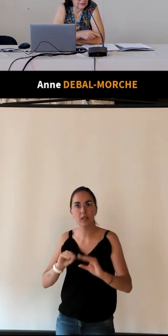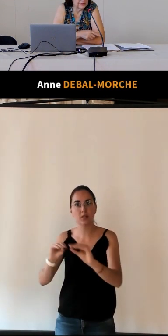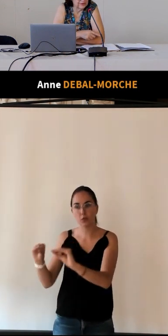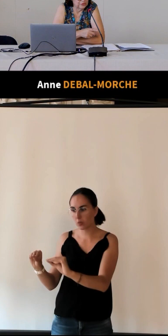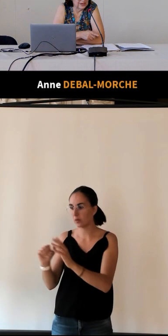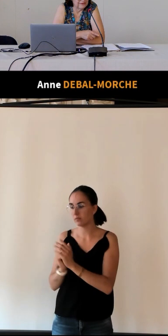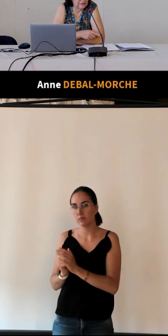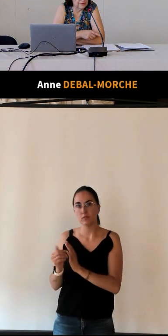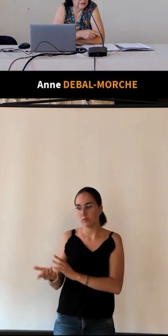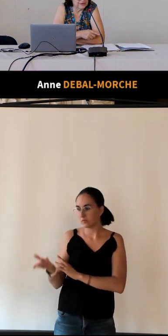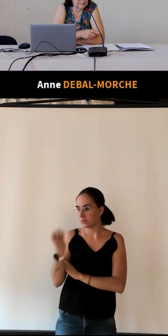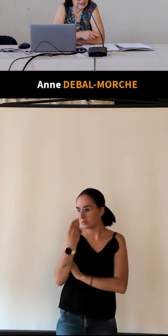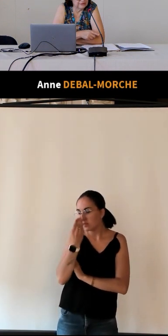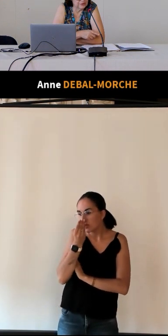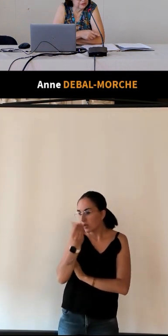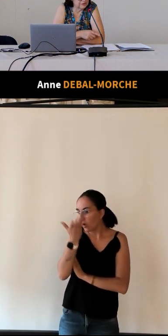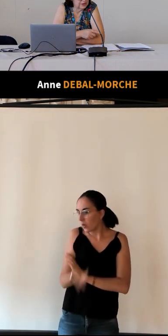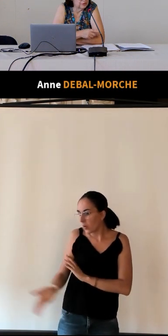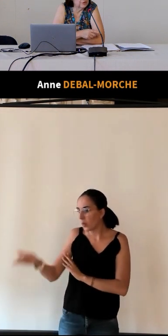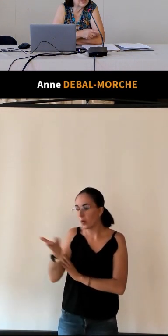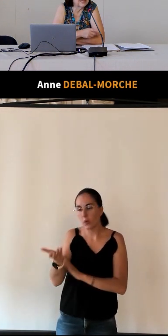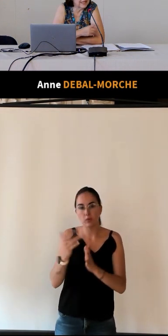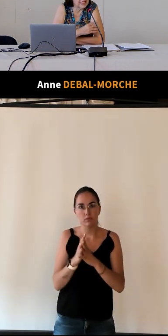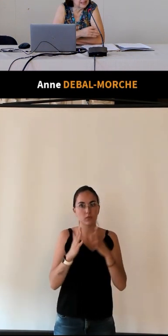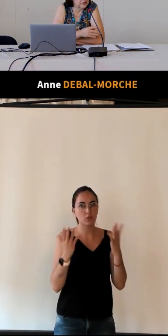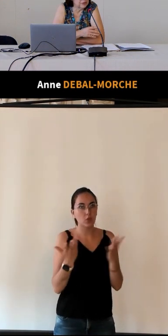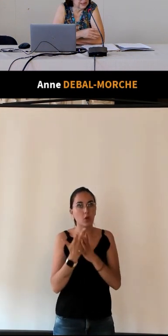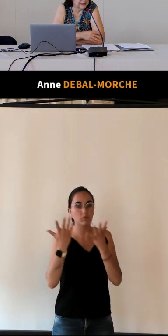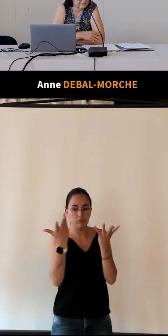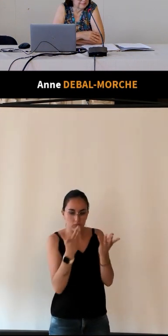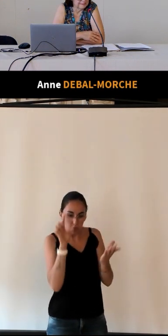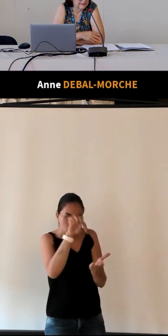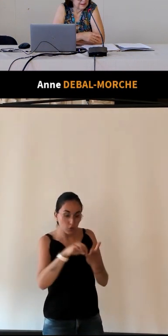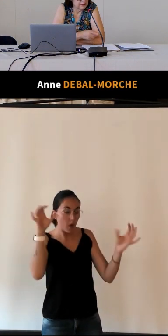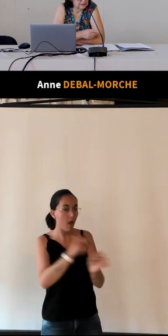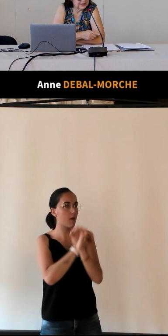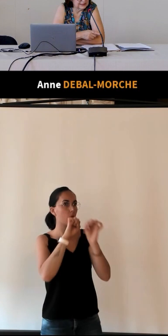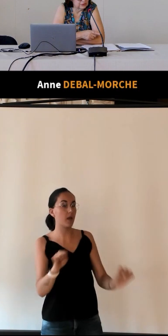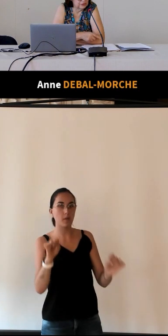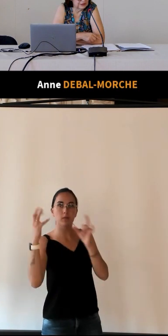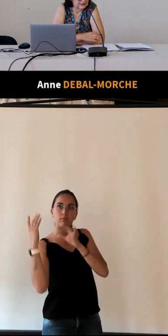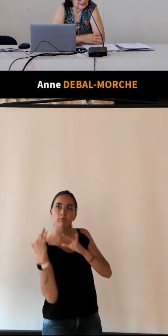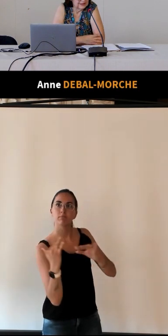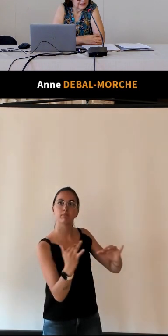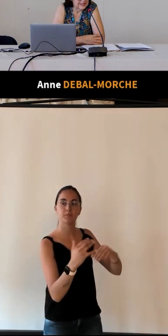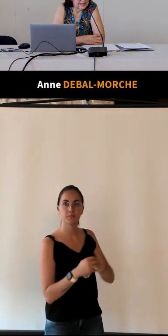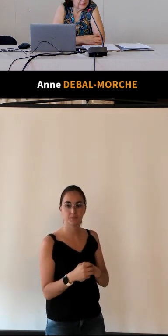ressentent de l'influence bienfaisante de ce ciel exceptionnel. Entrez à Tour.